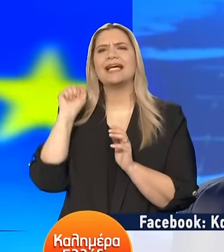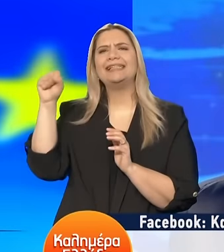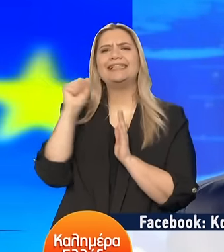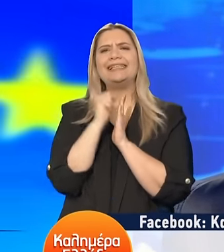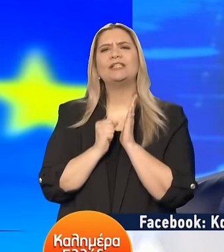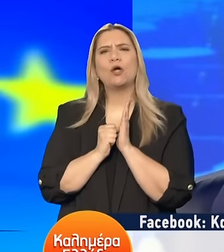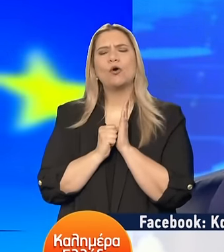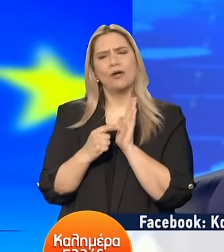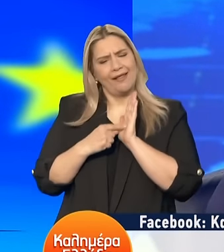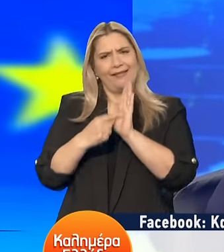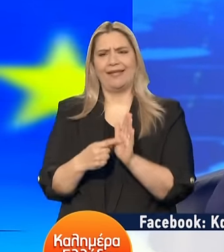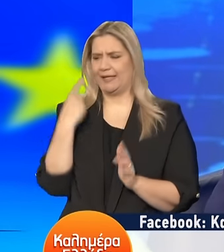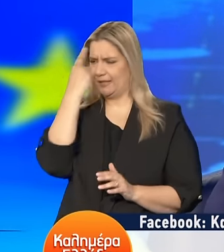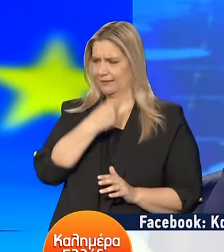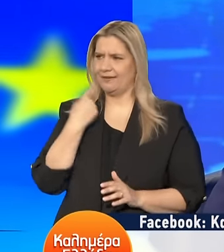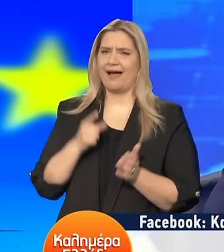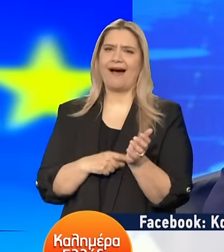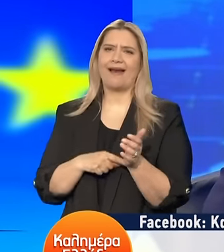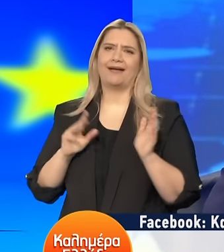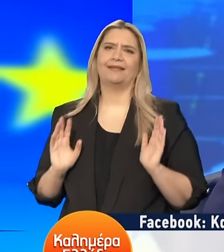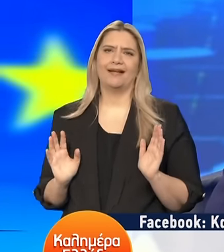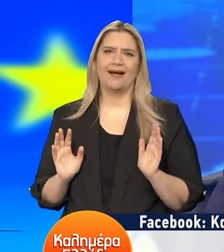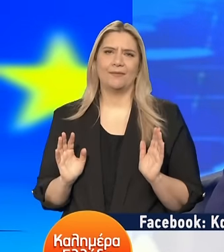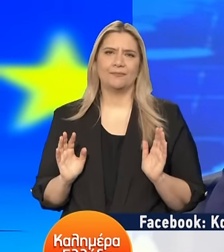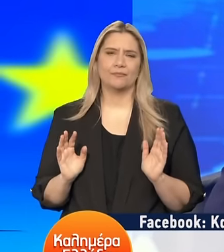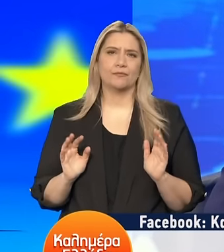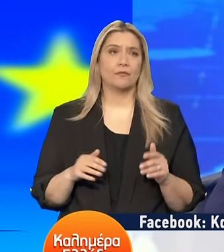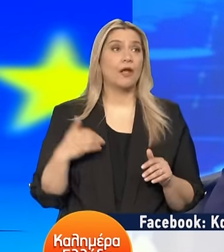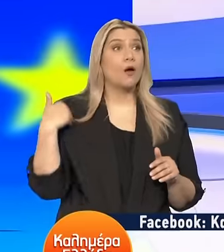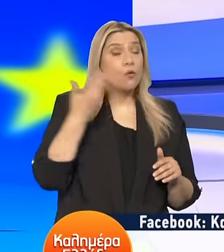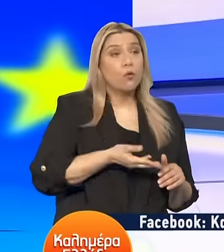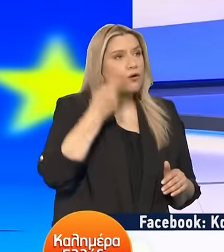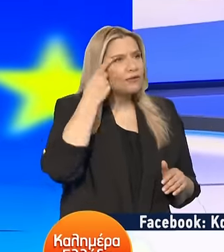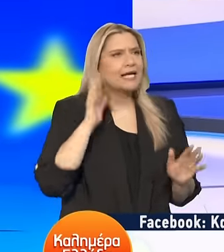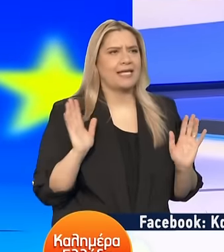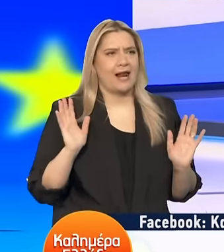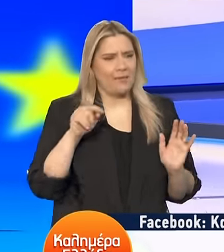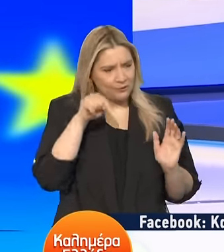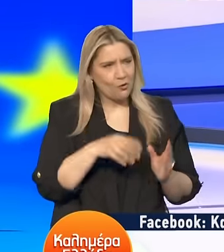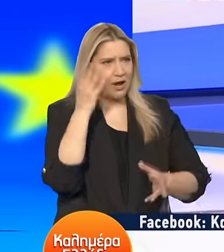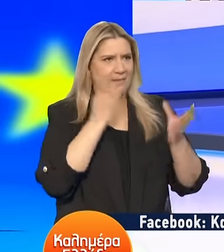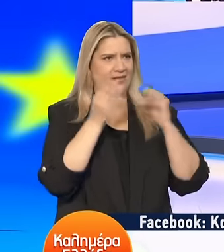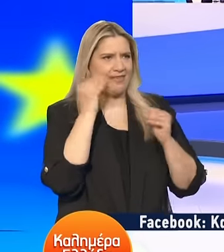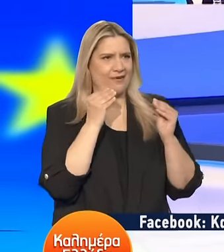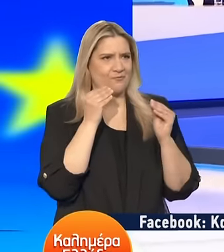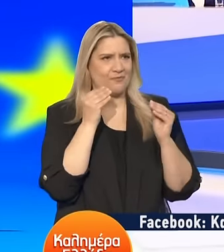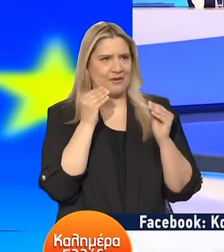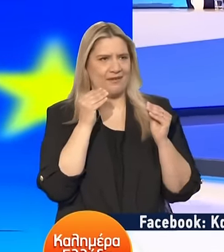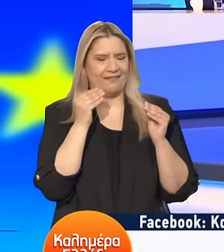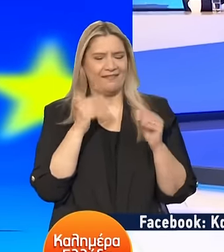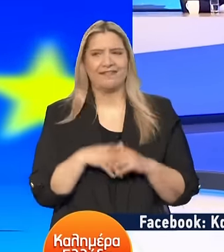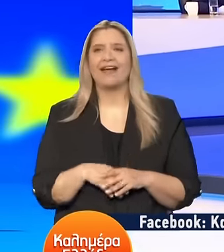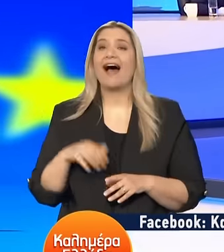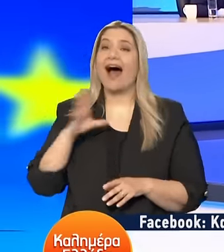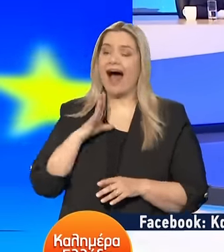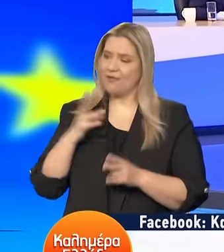ορισμένα στοιχεία του χαρακτήρα Έτσι δεν είναι Τα οποία δεν τα ξέραμε Τα οποία μπορεί να μην τα... Σίγουρα οι άνθρωποι που με